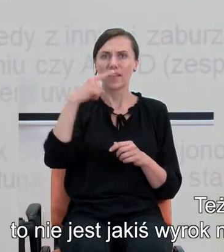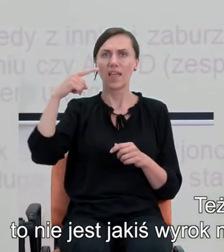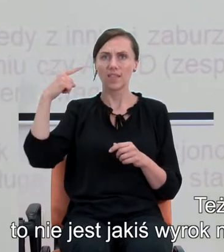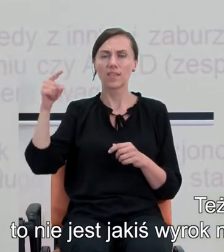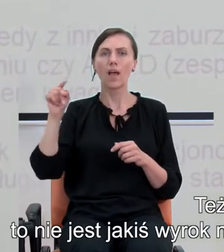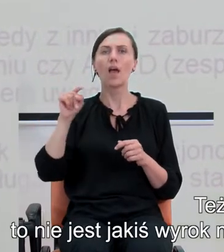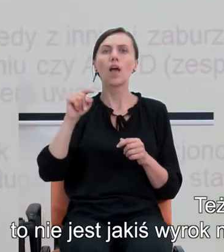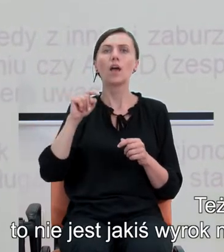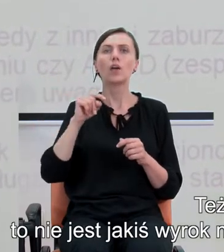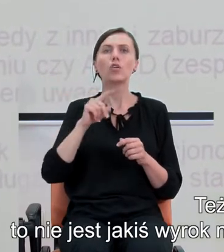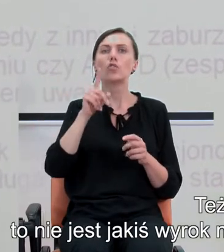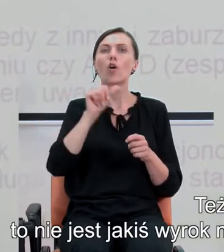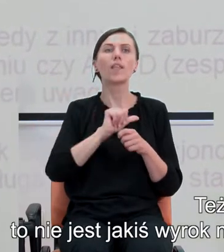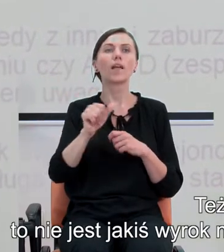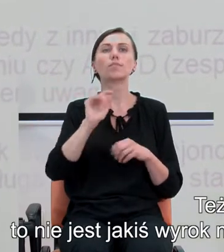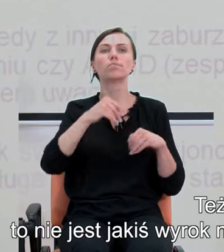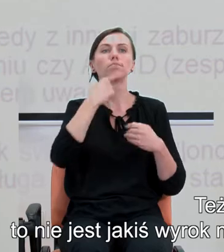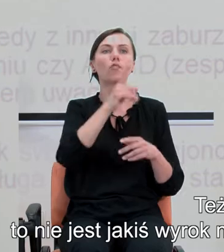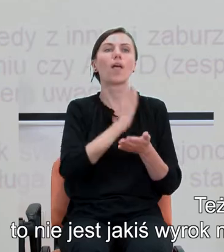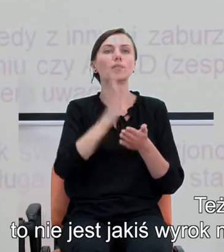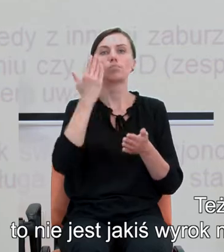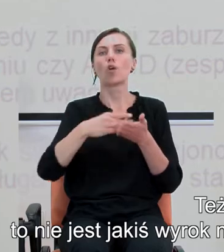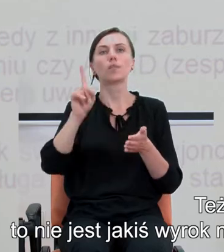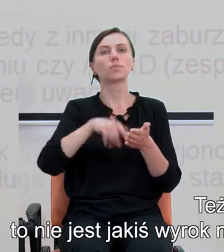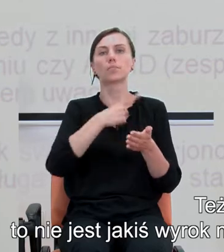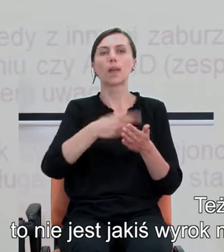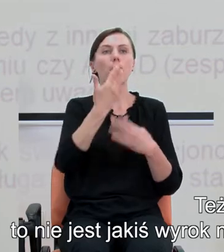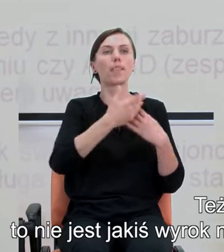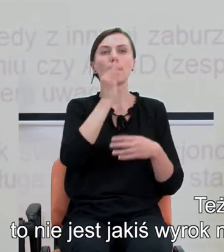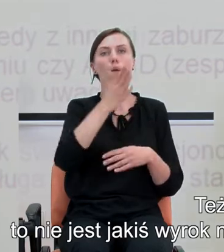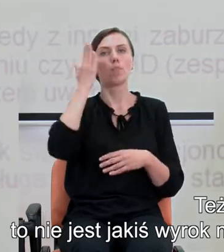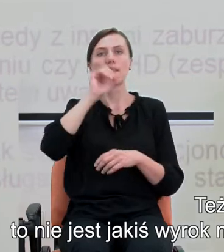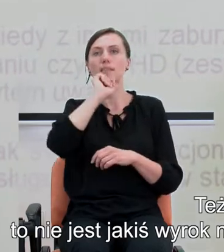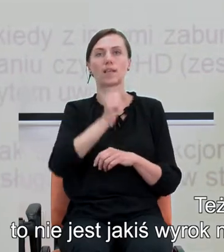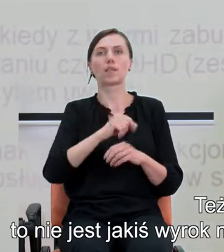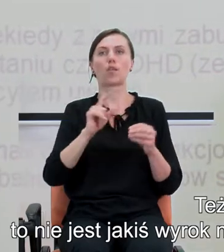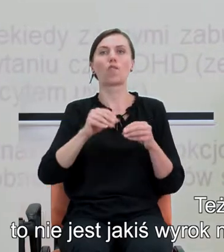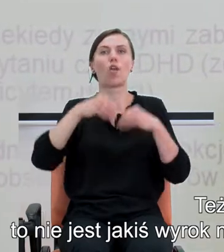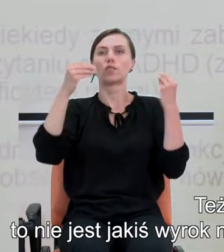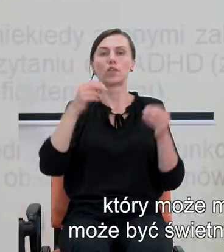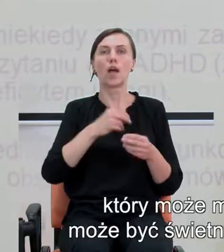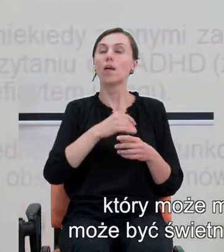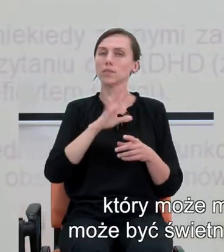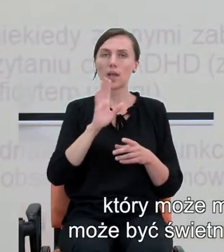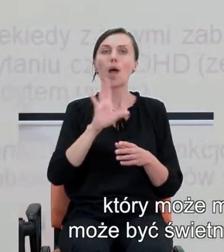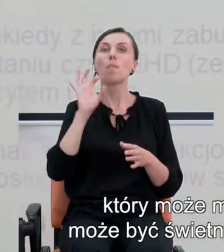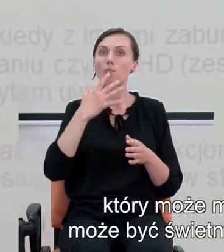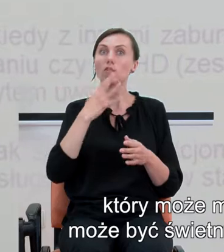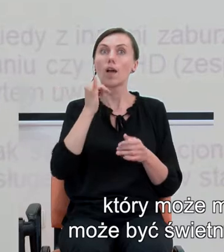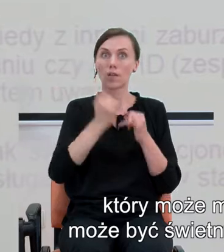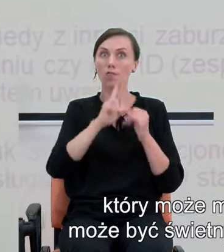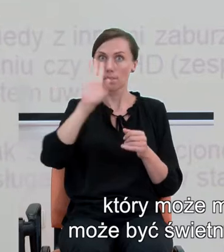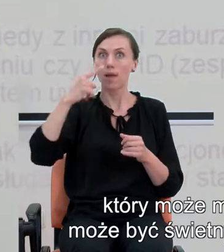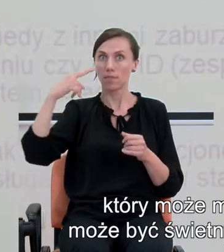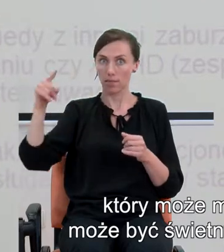to nie jest jakiś wyrok na karierę zawodową, bowiem okazuje się, że dyskalkulik, który może mieć poważne